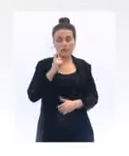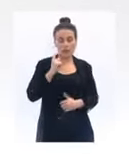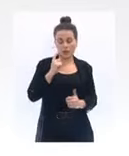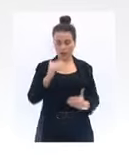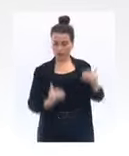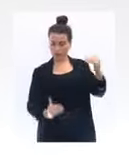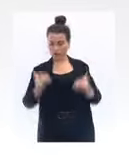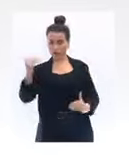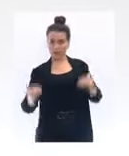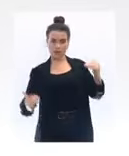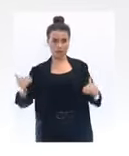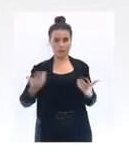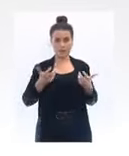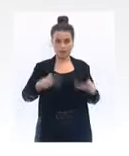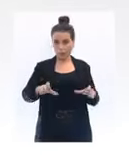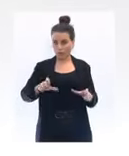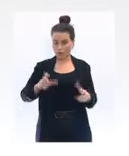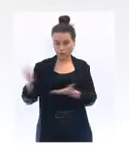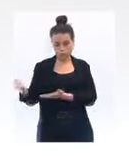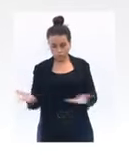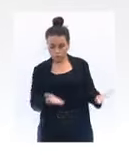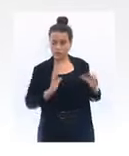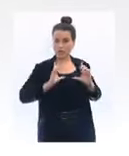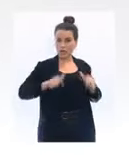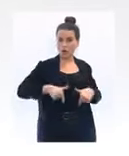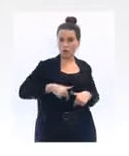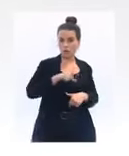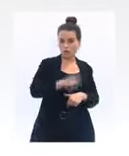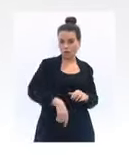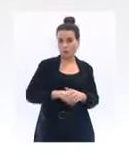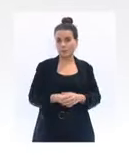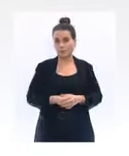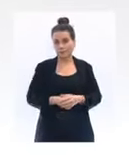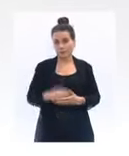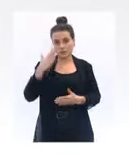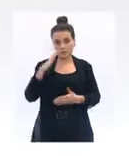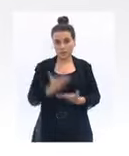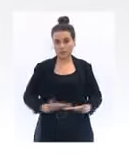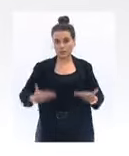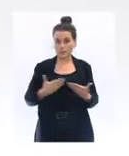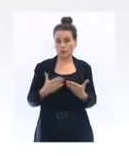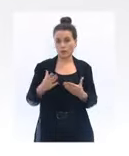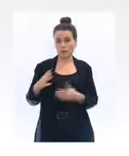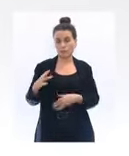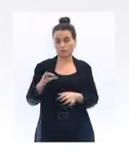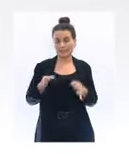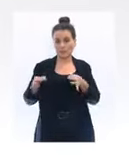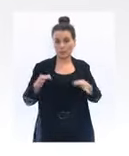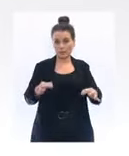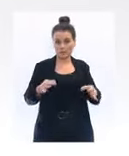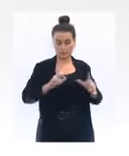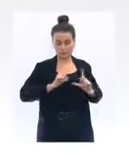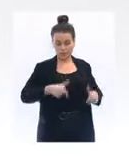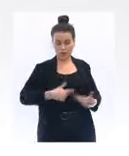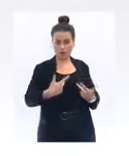que les élèves puissent profiter de l'école. L'épidémie ne saurait priver durablement les enfants de tout lien avec l'école et nous ne